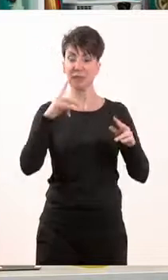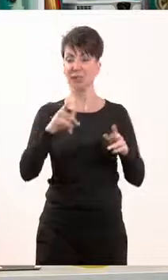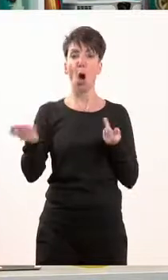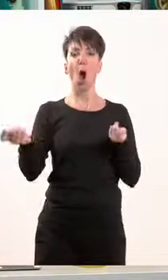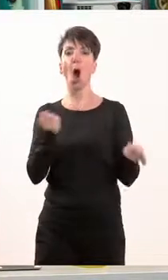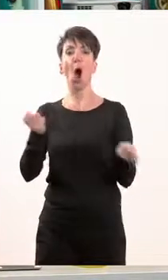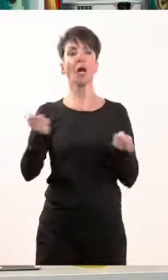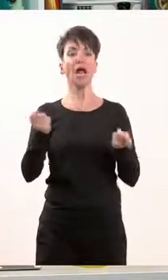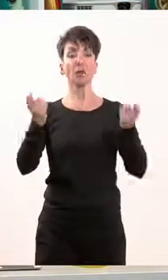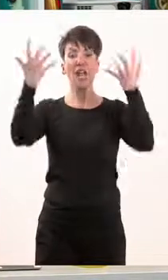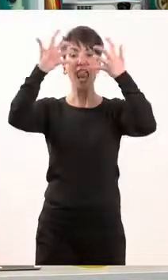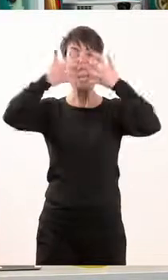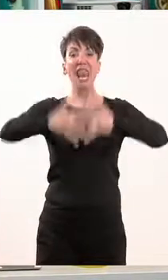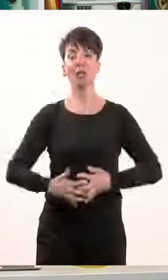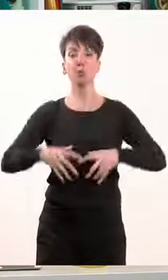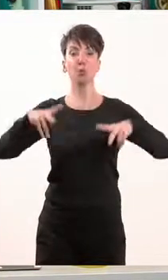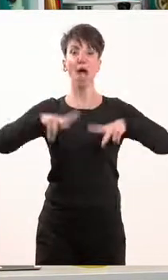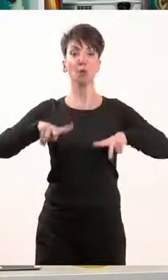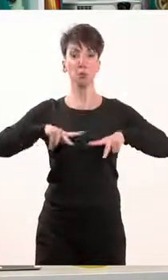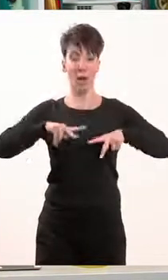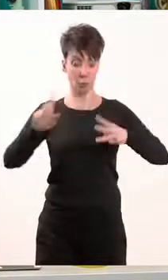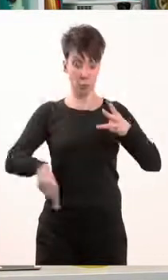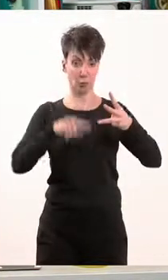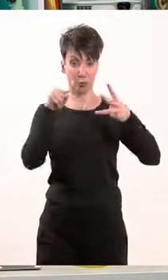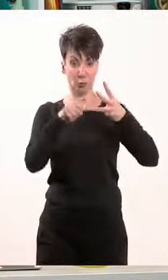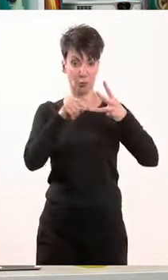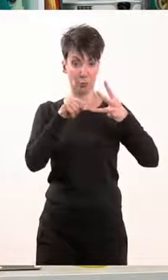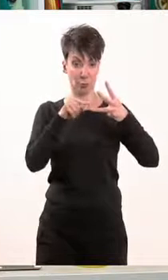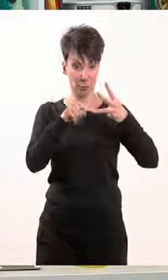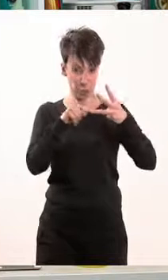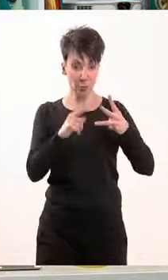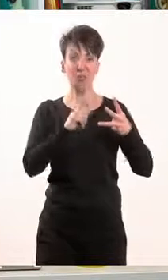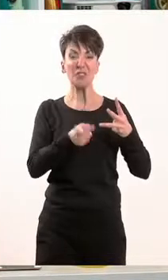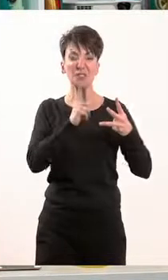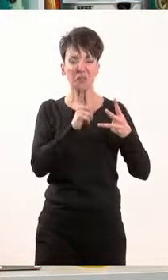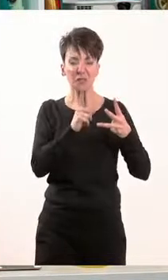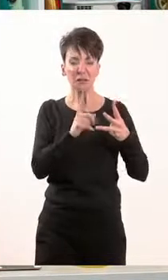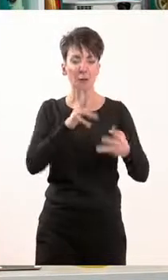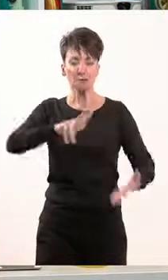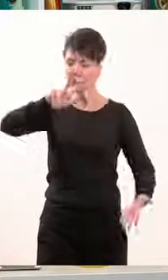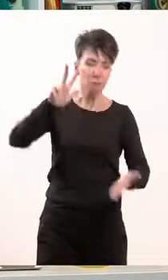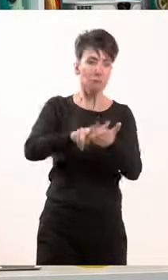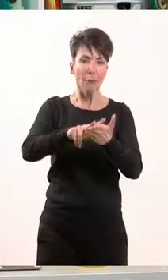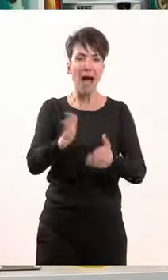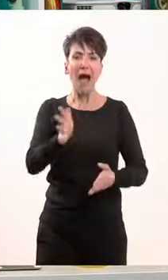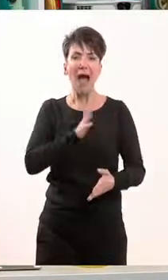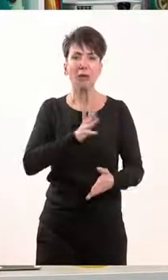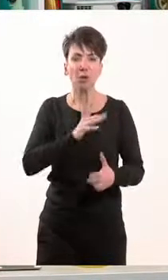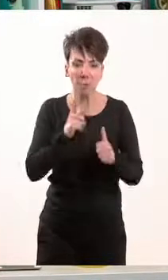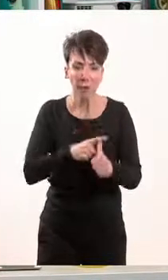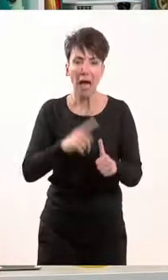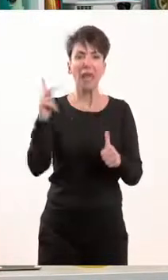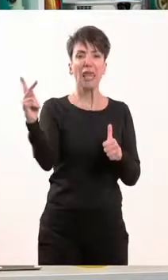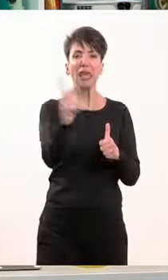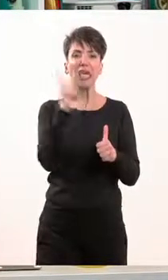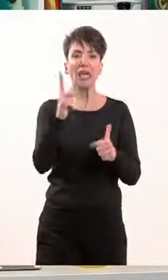τις λειτουργίες της πολιτείας. Και τρίτο πολύ σημαντικό, κατοχυρώνει παιδιά τα ατομικά, τα κοινωνικά,